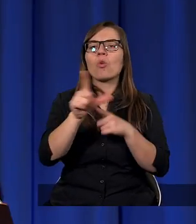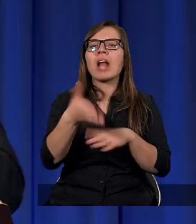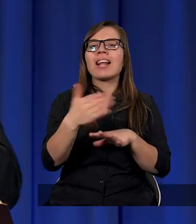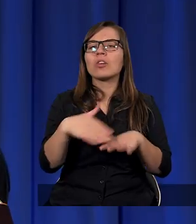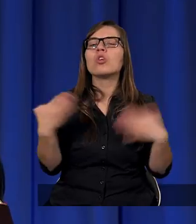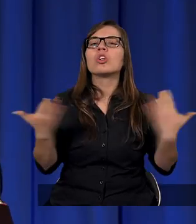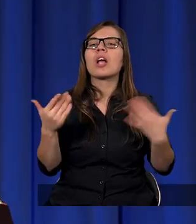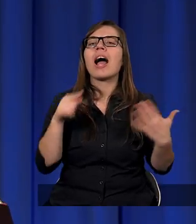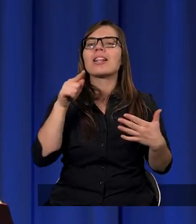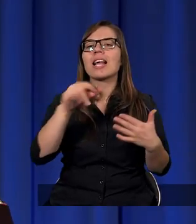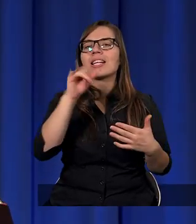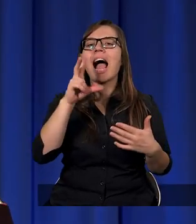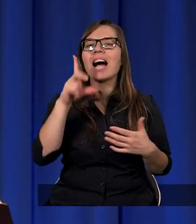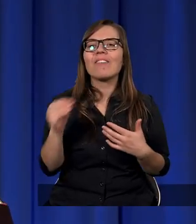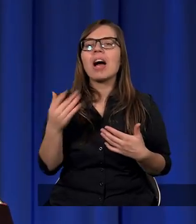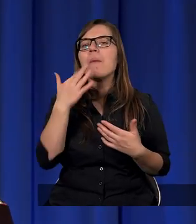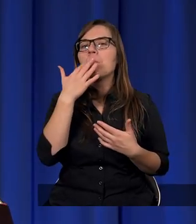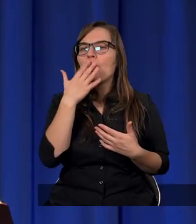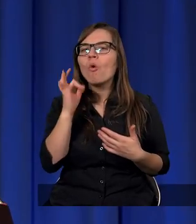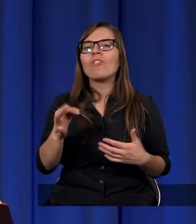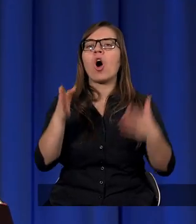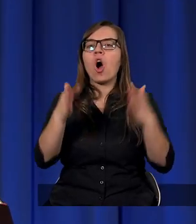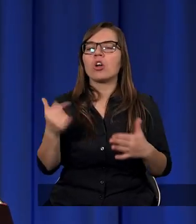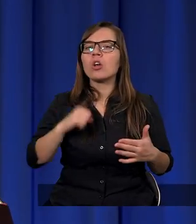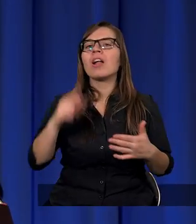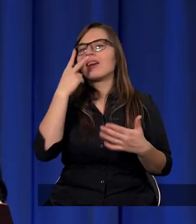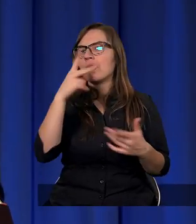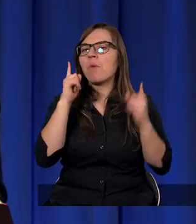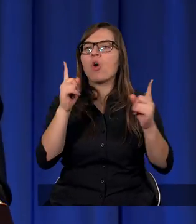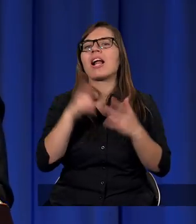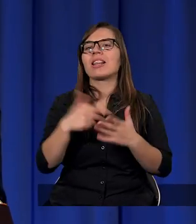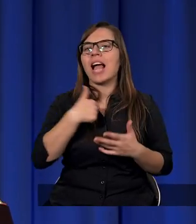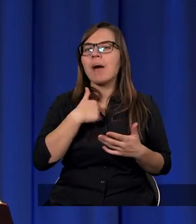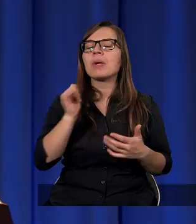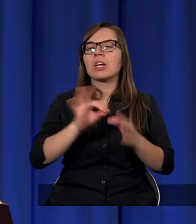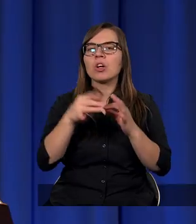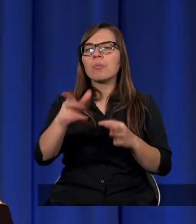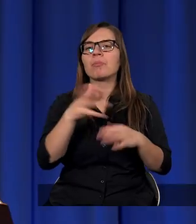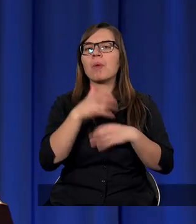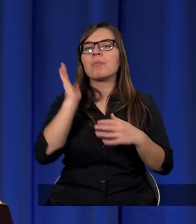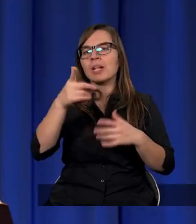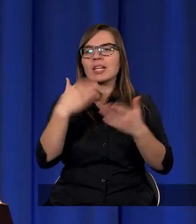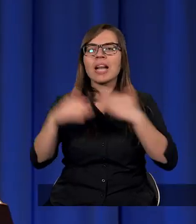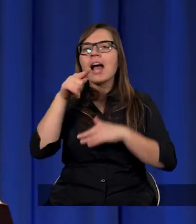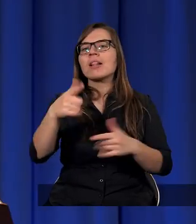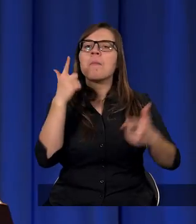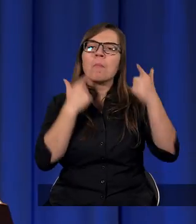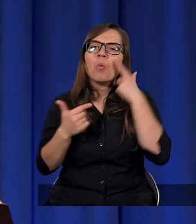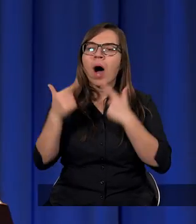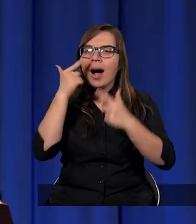gdzie ten Jachwę mówi o sobie, wtedy spojrzą na mnie, na tego, którego przebodli i będą nad nim płakać.